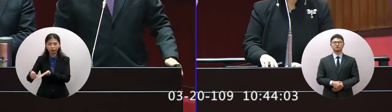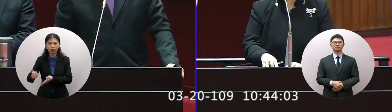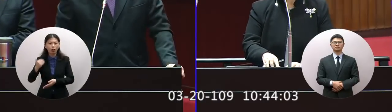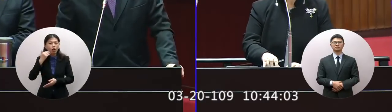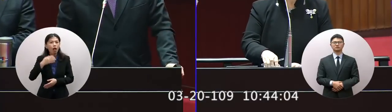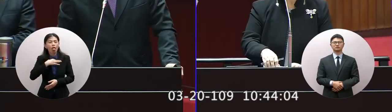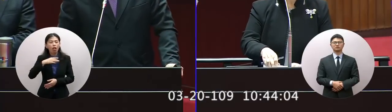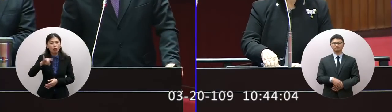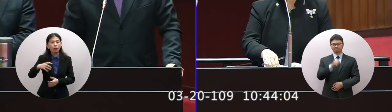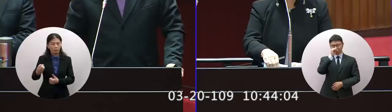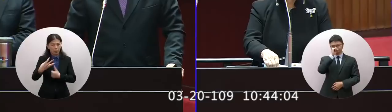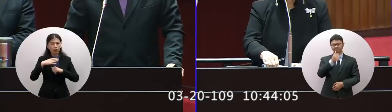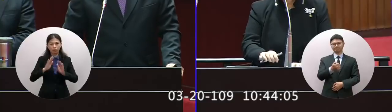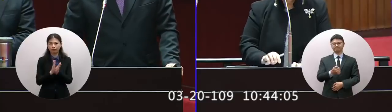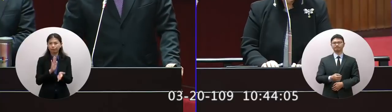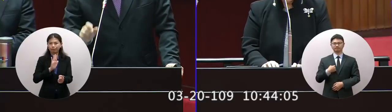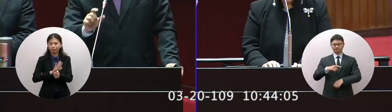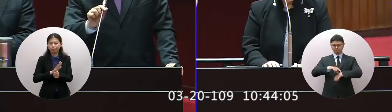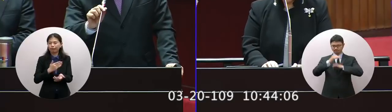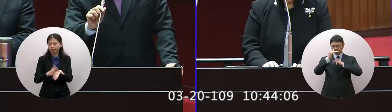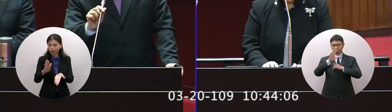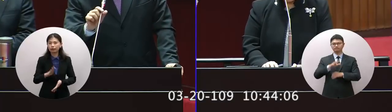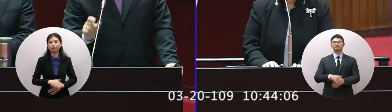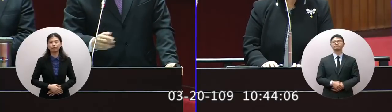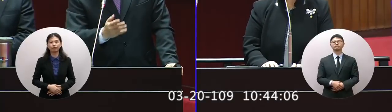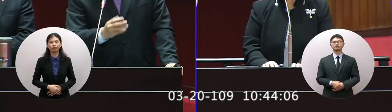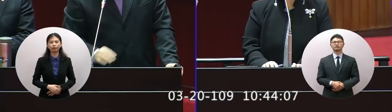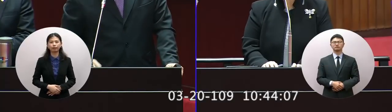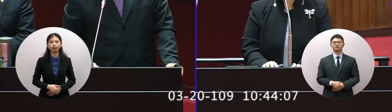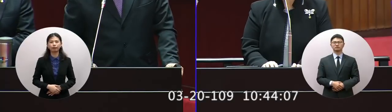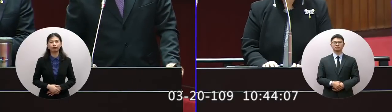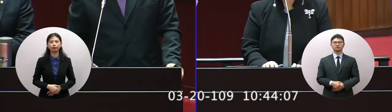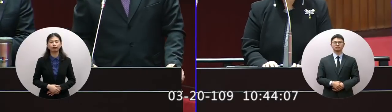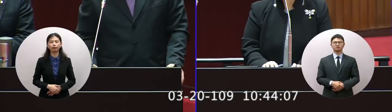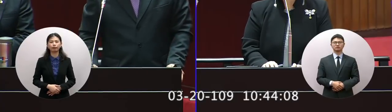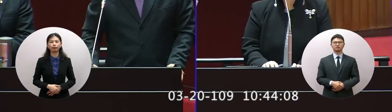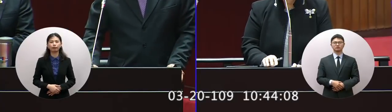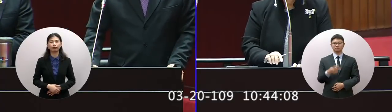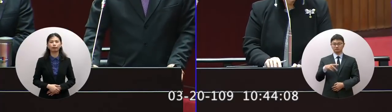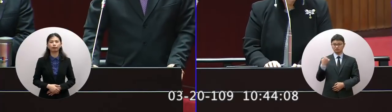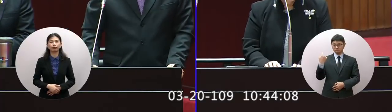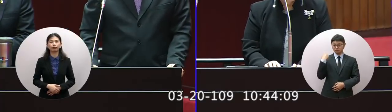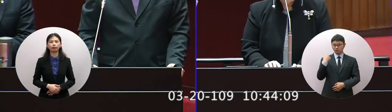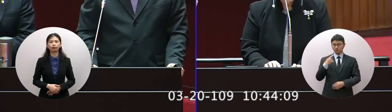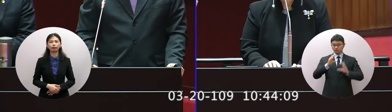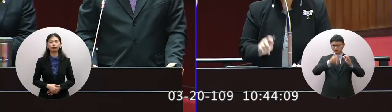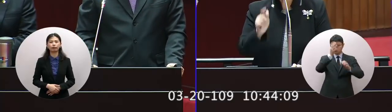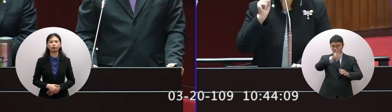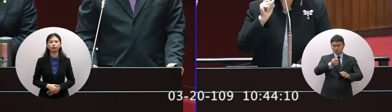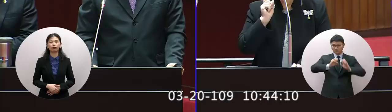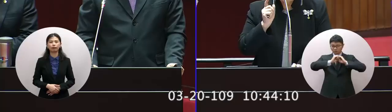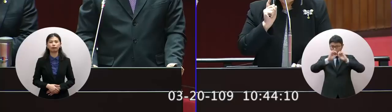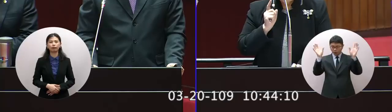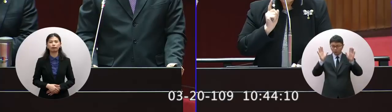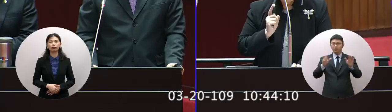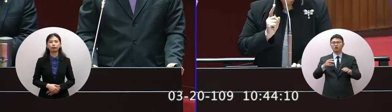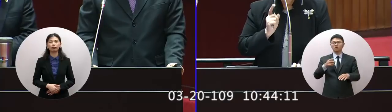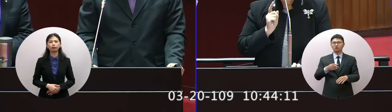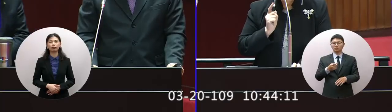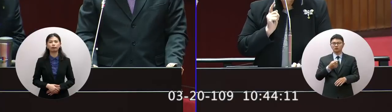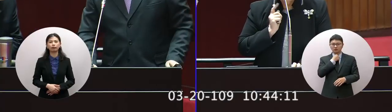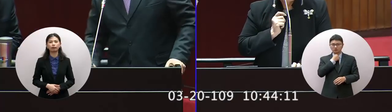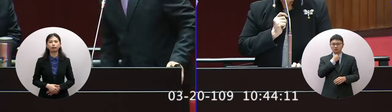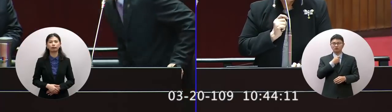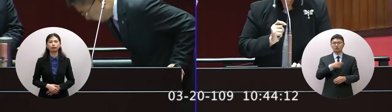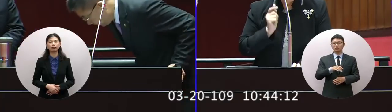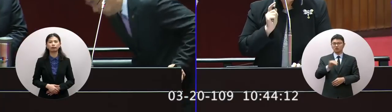跟我說 我來處理好 我時間你反了是是是 抱歉我們昨天總統宣布我們要籌似100億